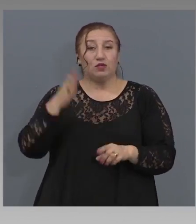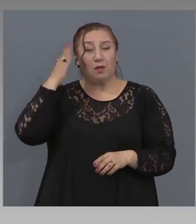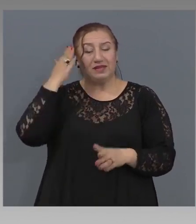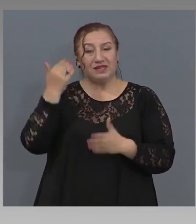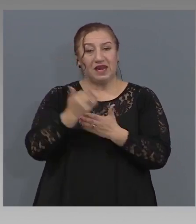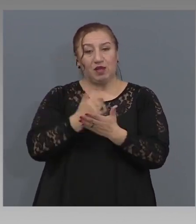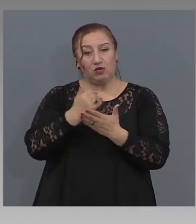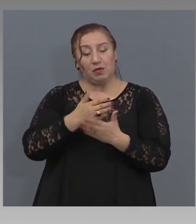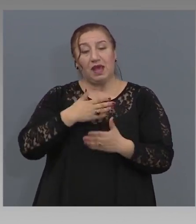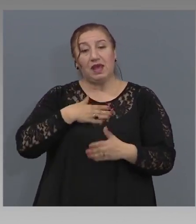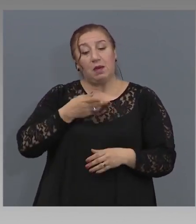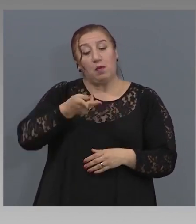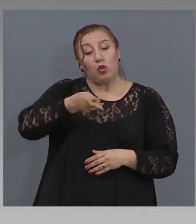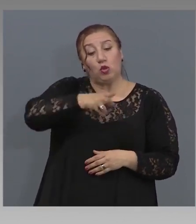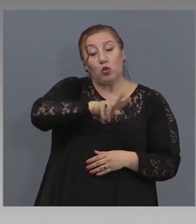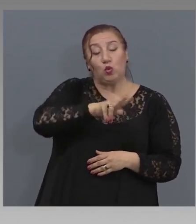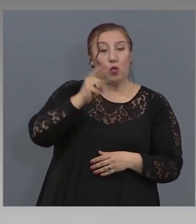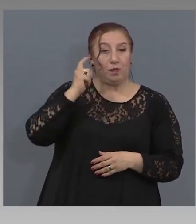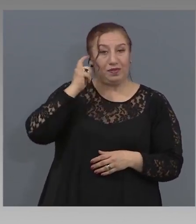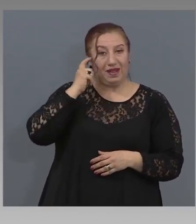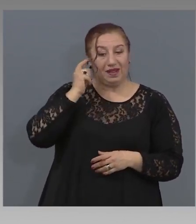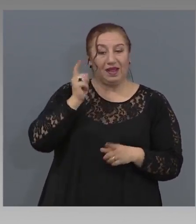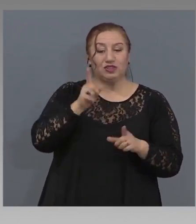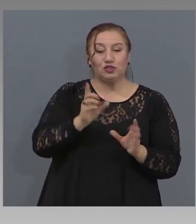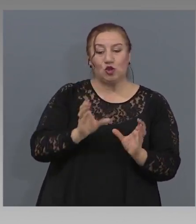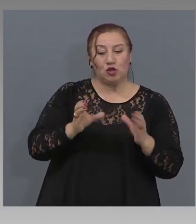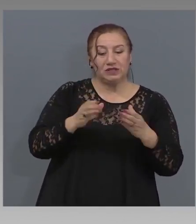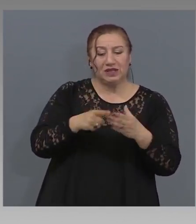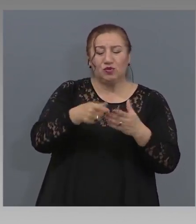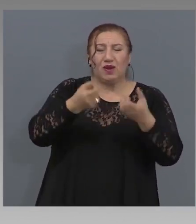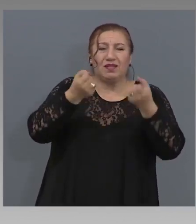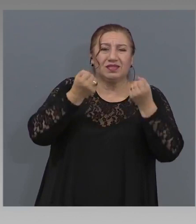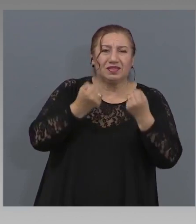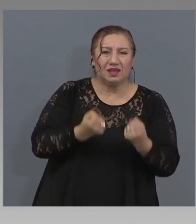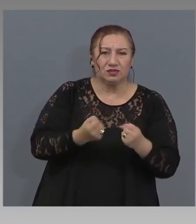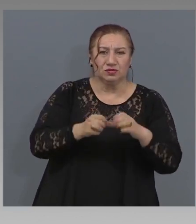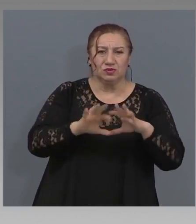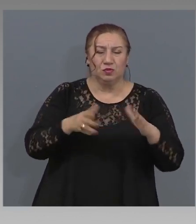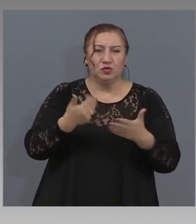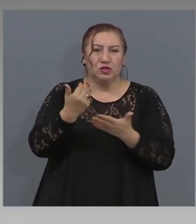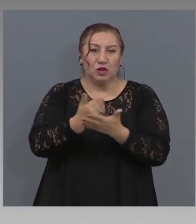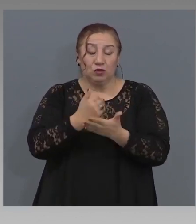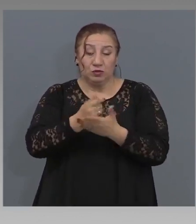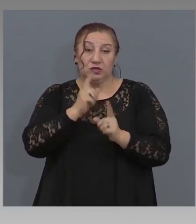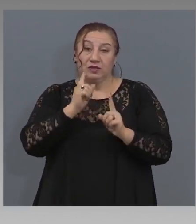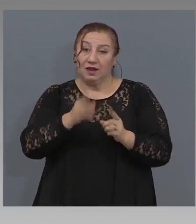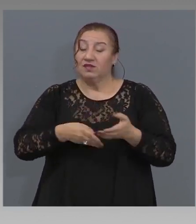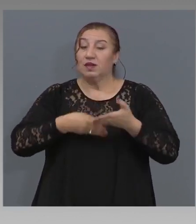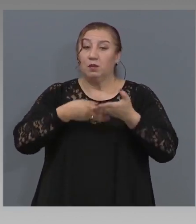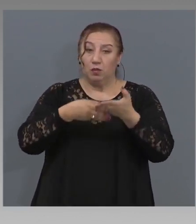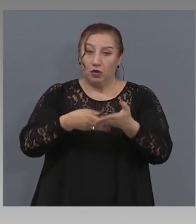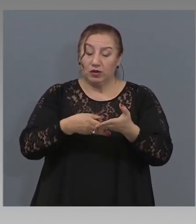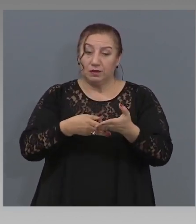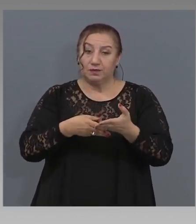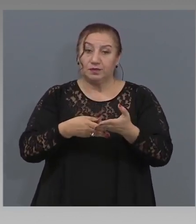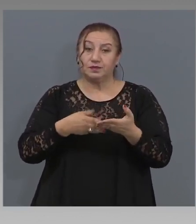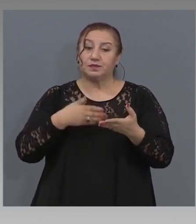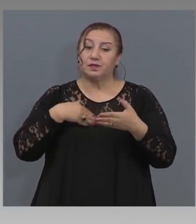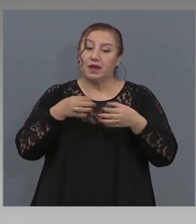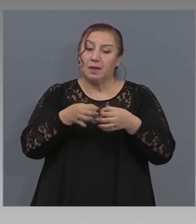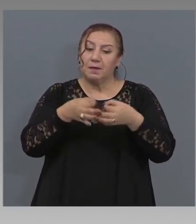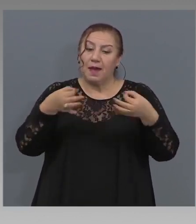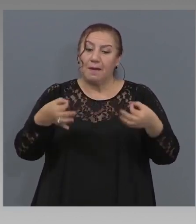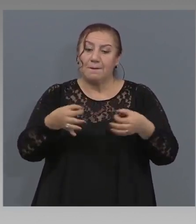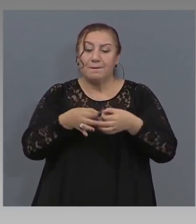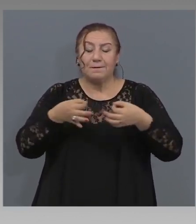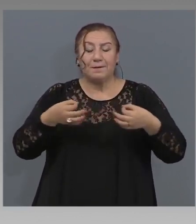имам друга. Че на този сектор, който е в изключително тежко състояние, економически, трябва да се помогне. Има мерки за